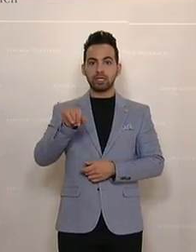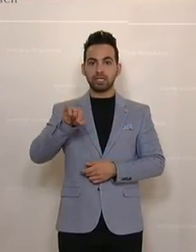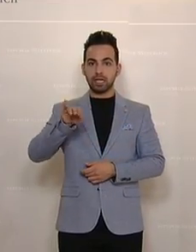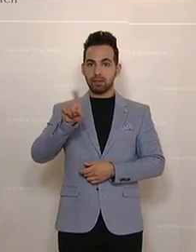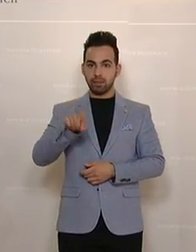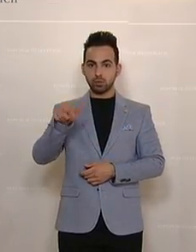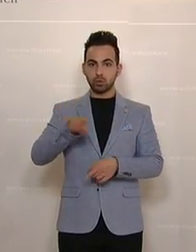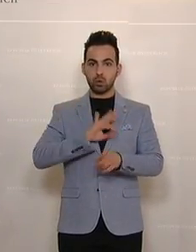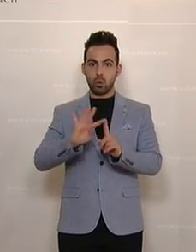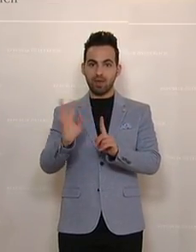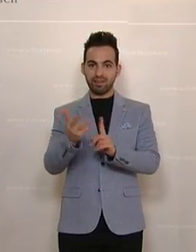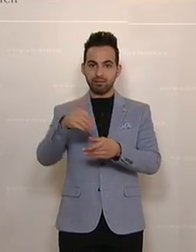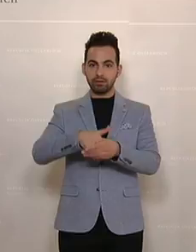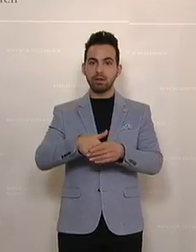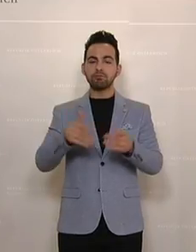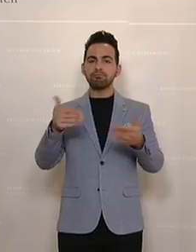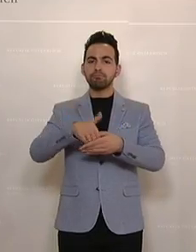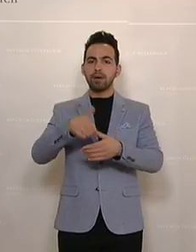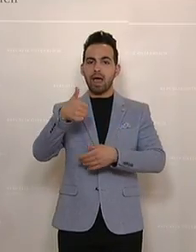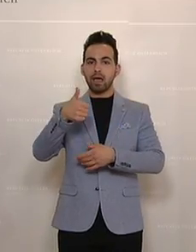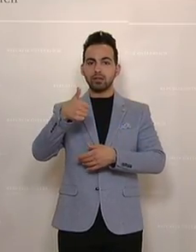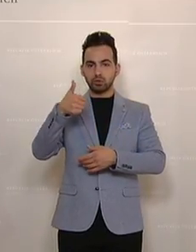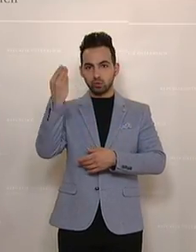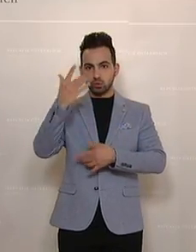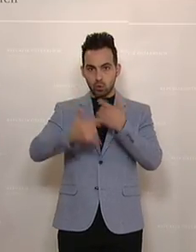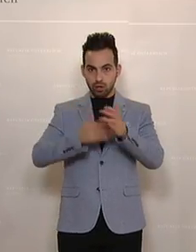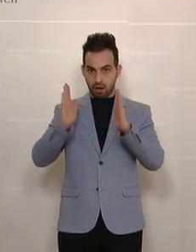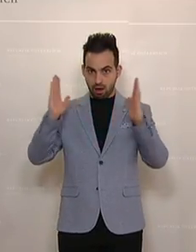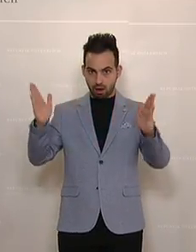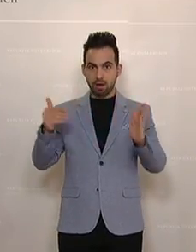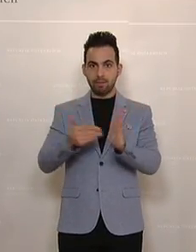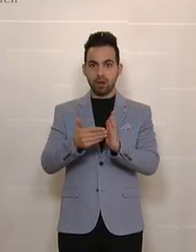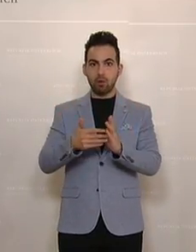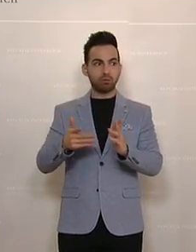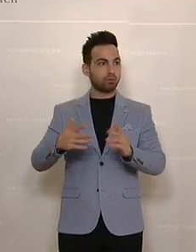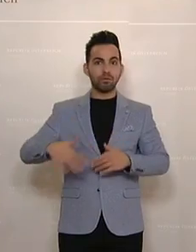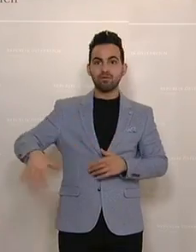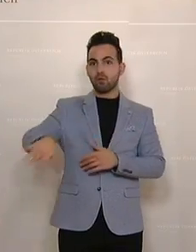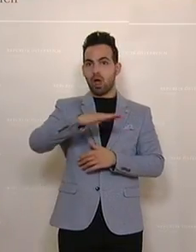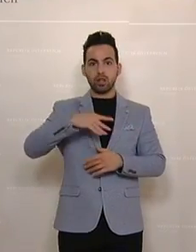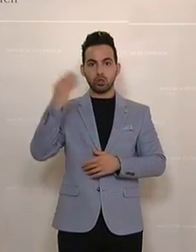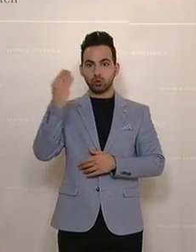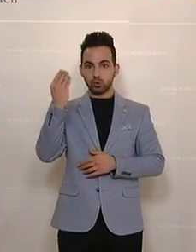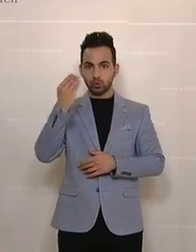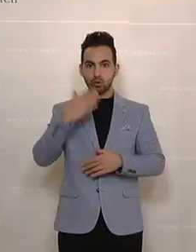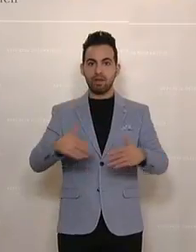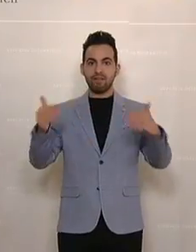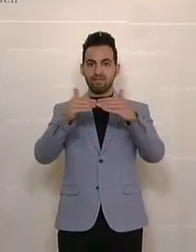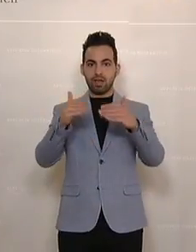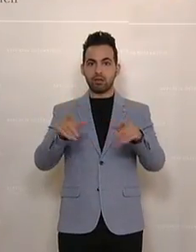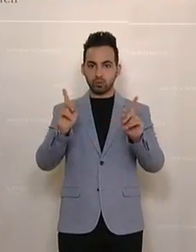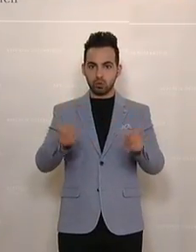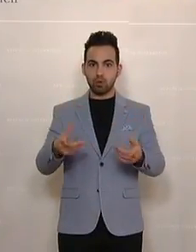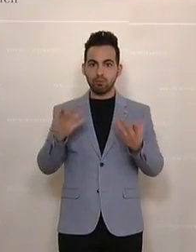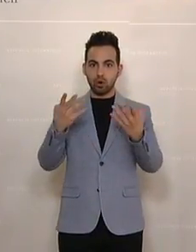Parteien im Verfassungsausschuss zur Kenntnis genommen. Worum geht es da? Es geht etwa um die